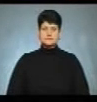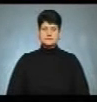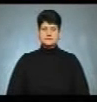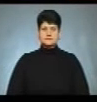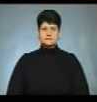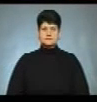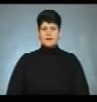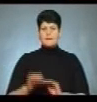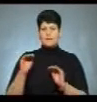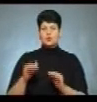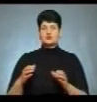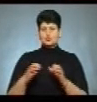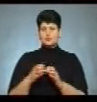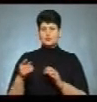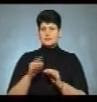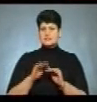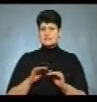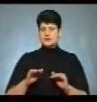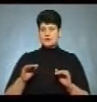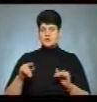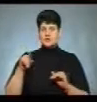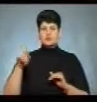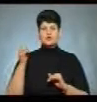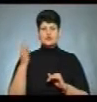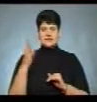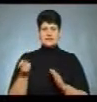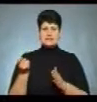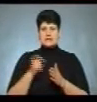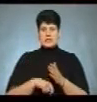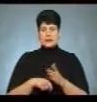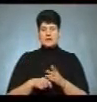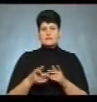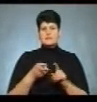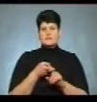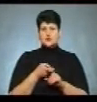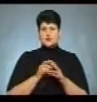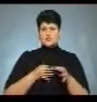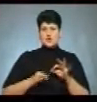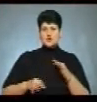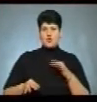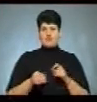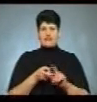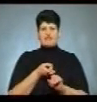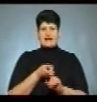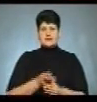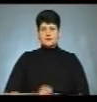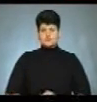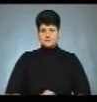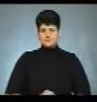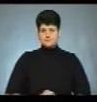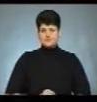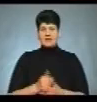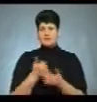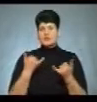Молодшу групу Тернопільського садочка номер 14 закрили на карантин через кишкову інфекцію. Від